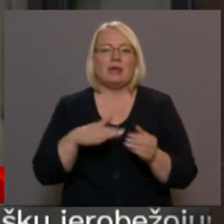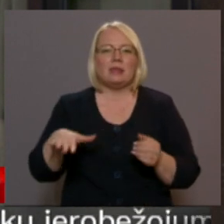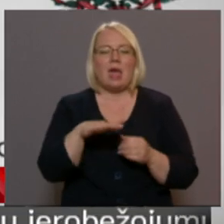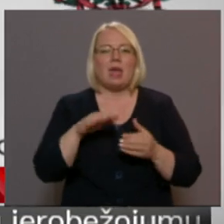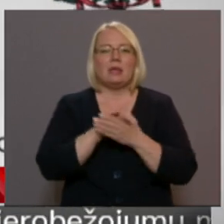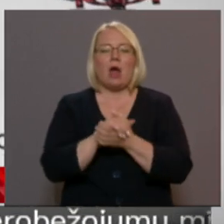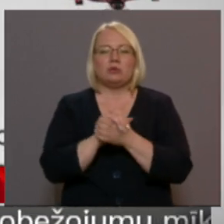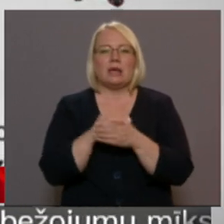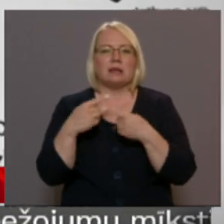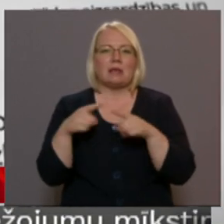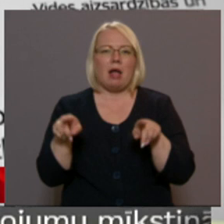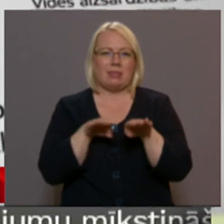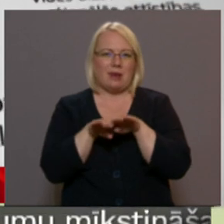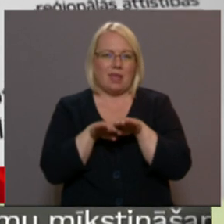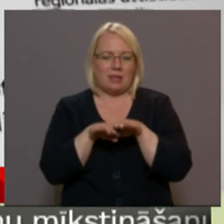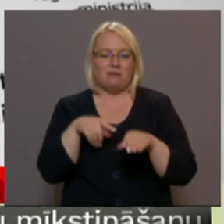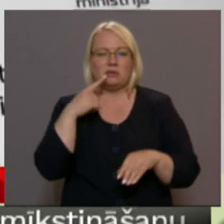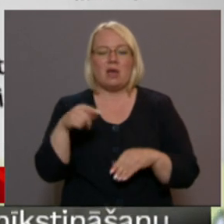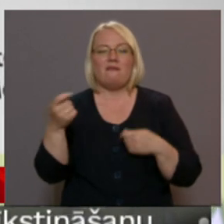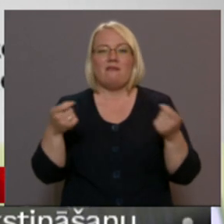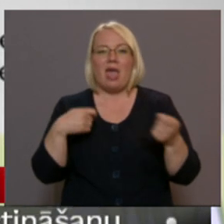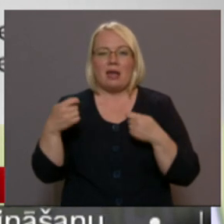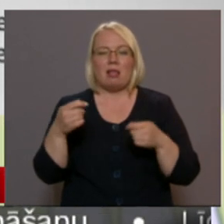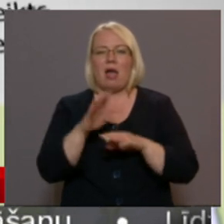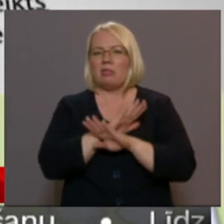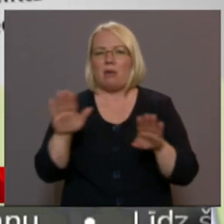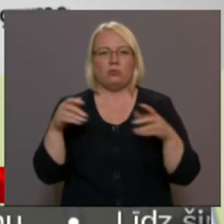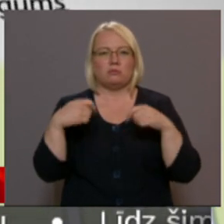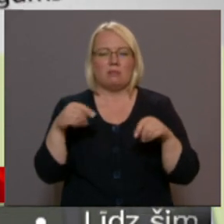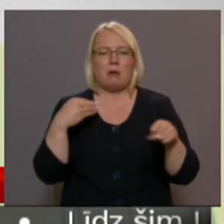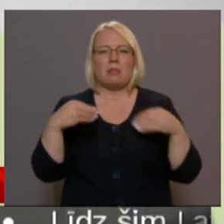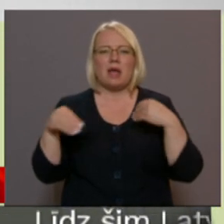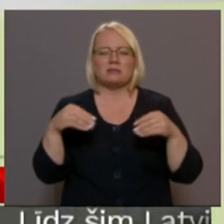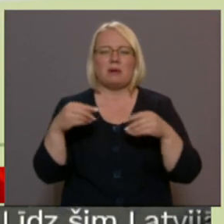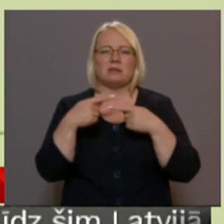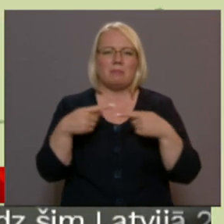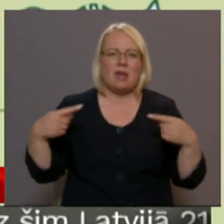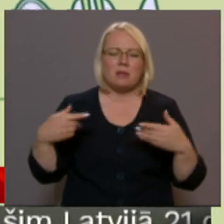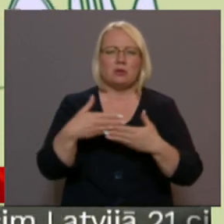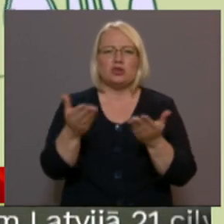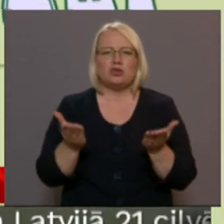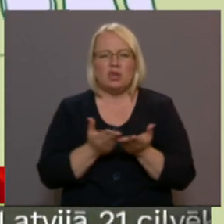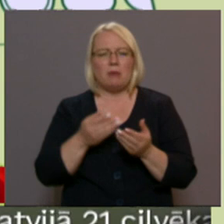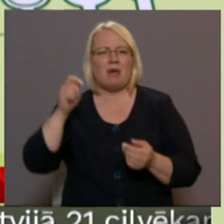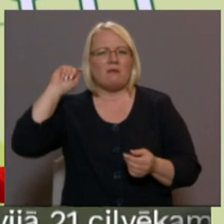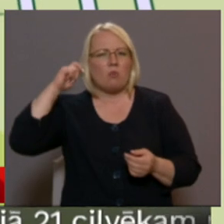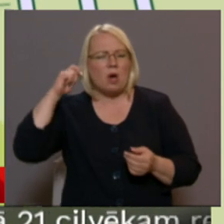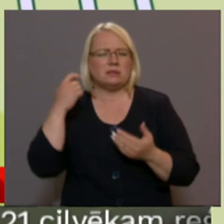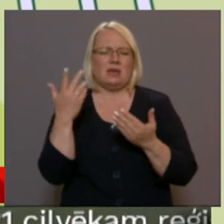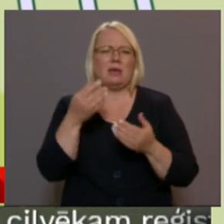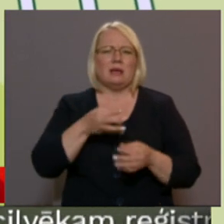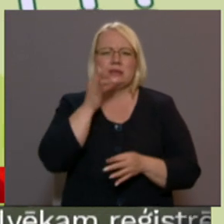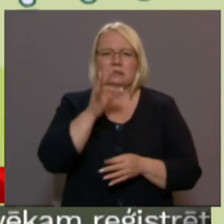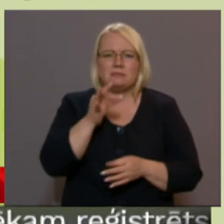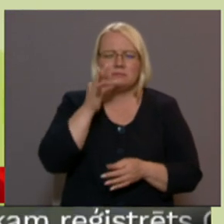alternatības. Tādēļ no veikalu plauktiem pēc 3. jūliju pazudīs plāstmasa galda piedarumi un šķīvi, vates kociņi, dzērienu salmiņi,